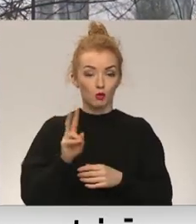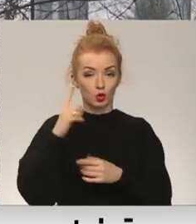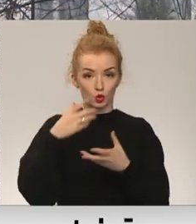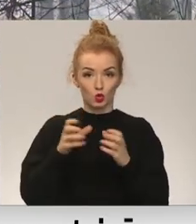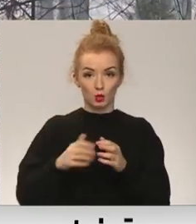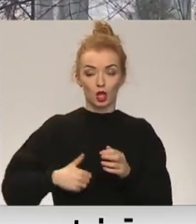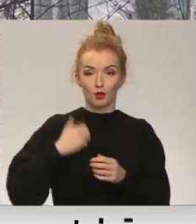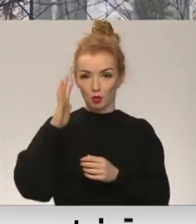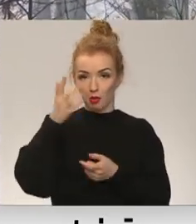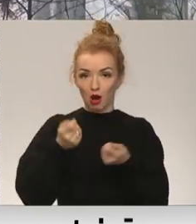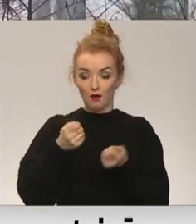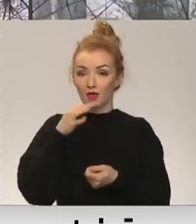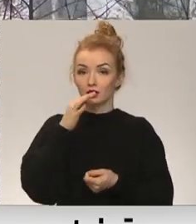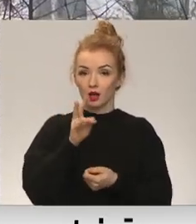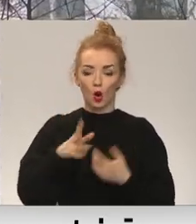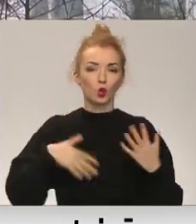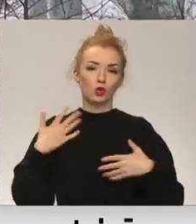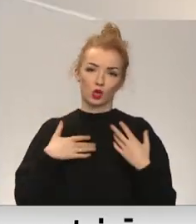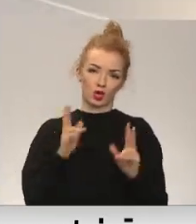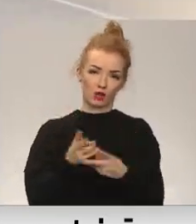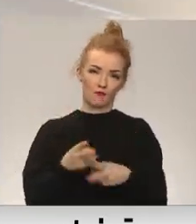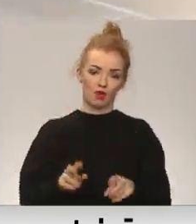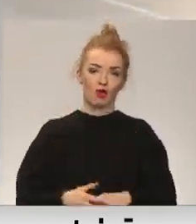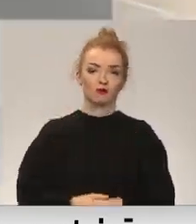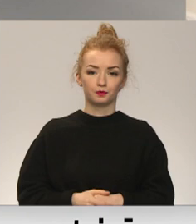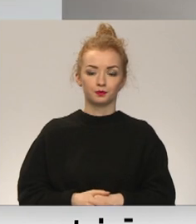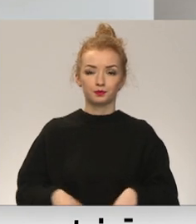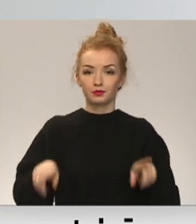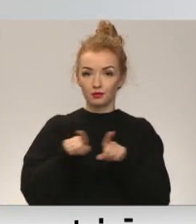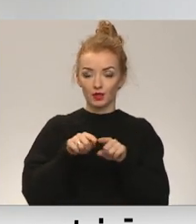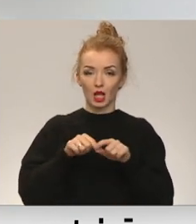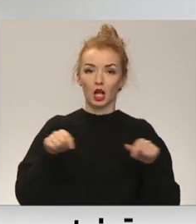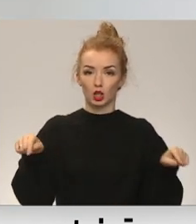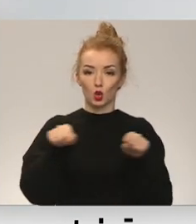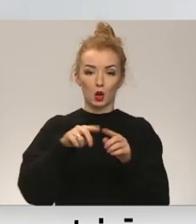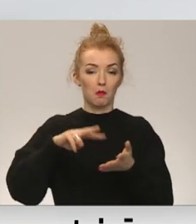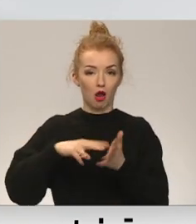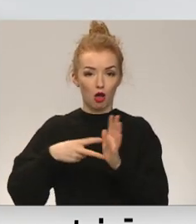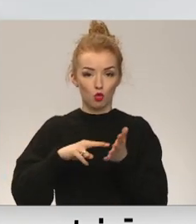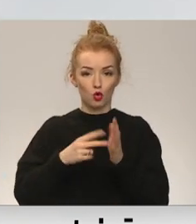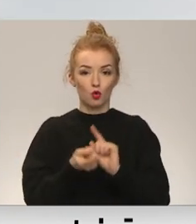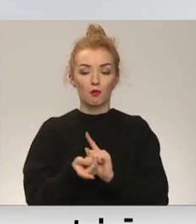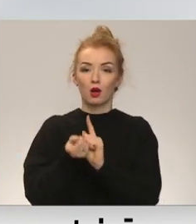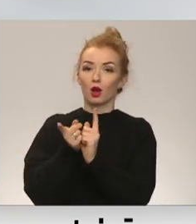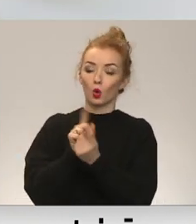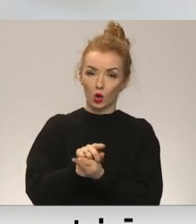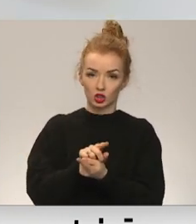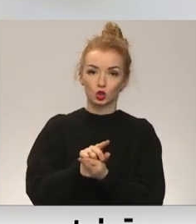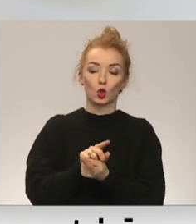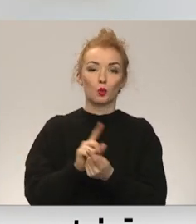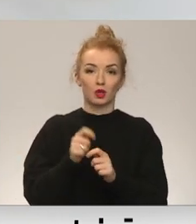pārvaldē skaidro, ka bašām nēsot pamata. Arī teritorijas plānojuma grozīmi tiek virzīti